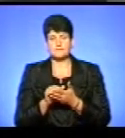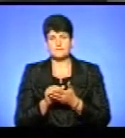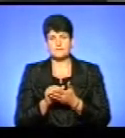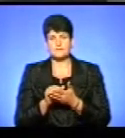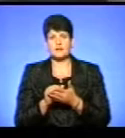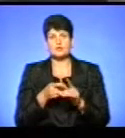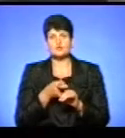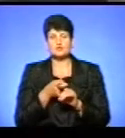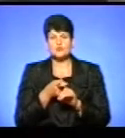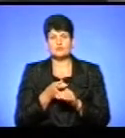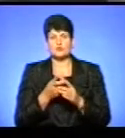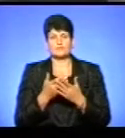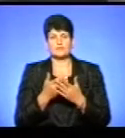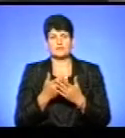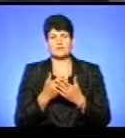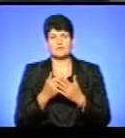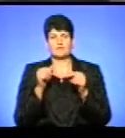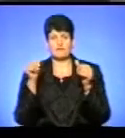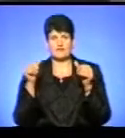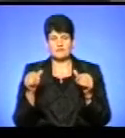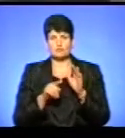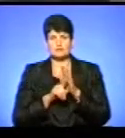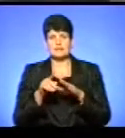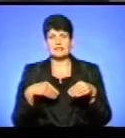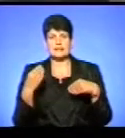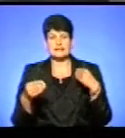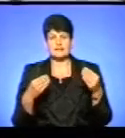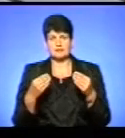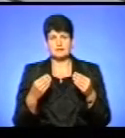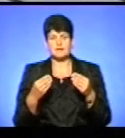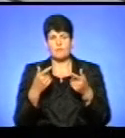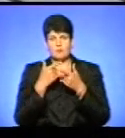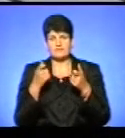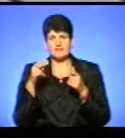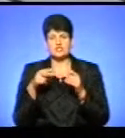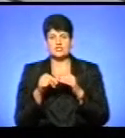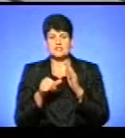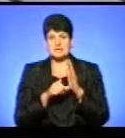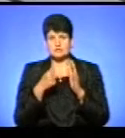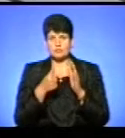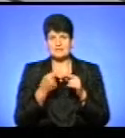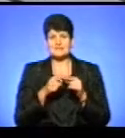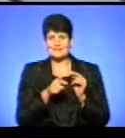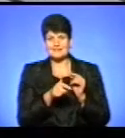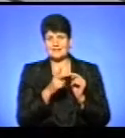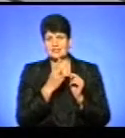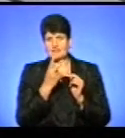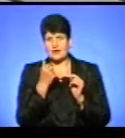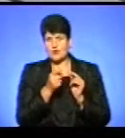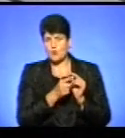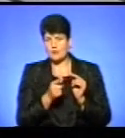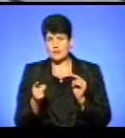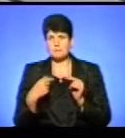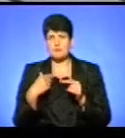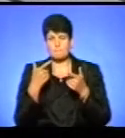стосовно вивісок, ми почали ще надавати попередження в 2016 році. За оцих два роки ми попередили